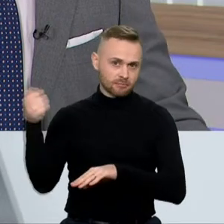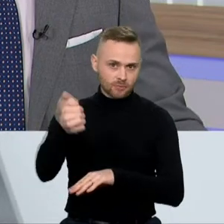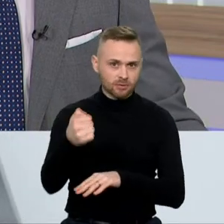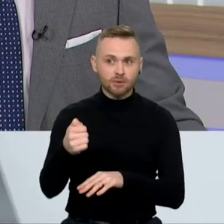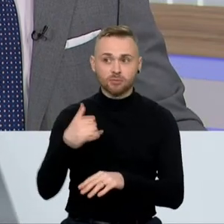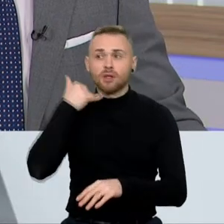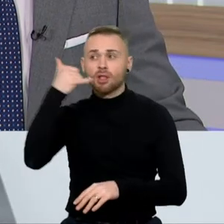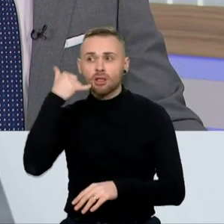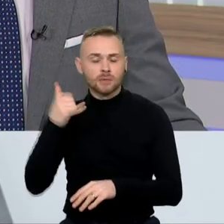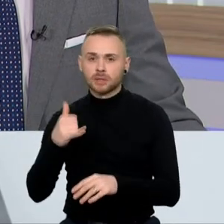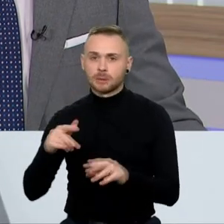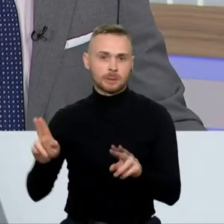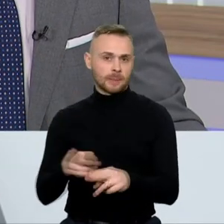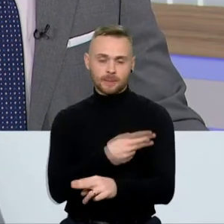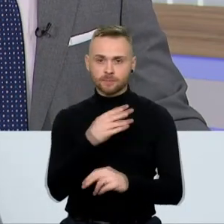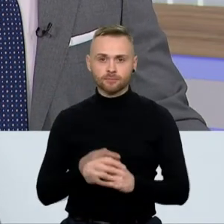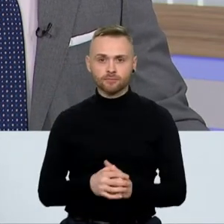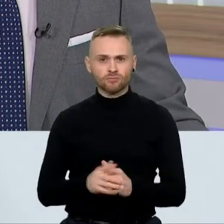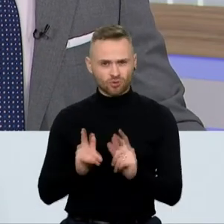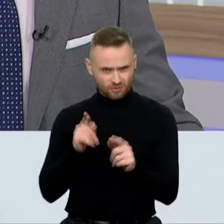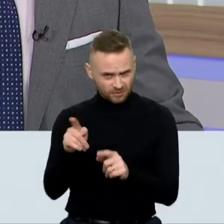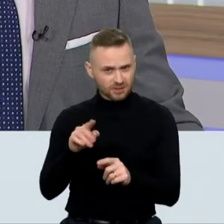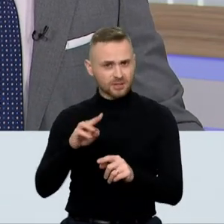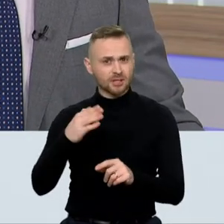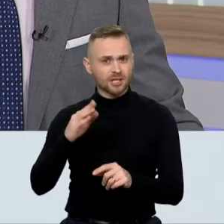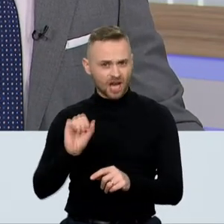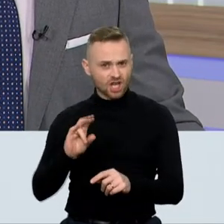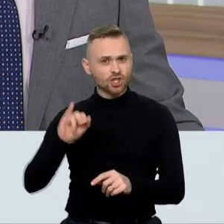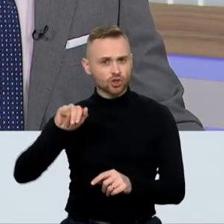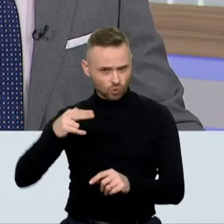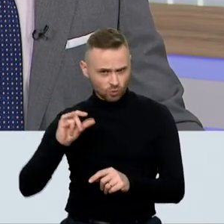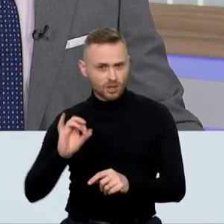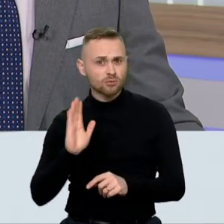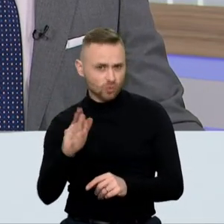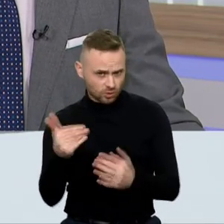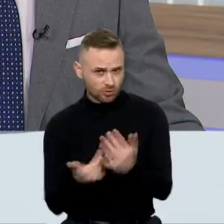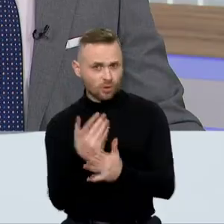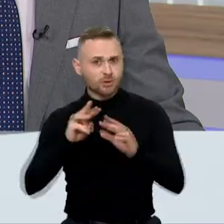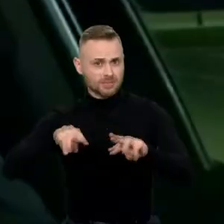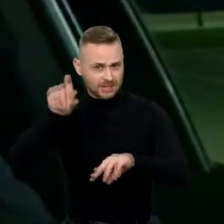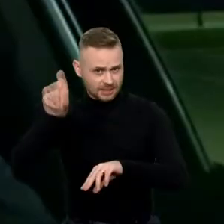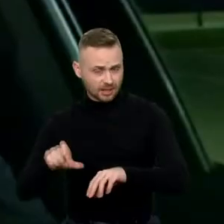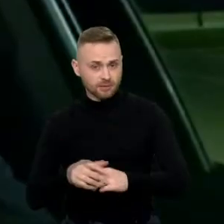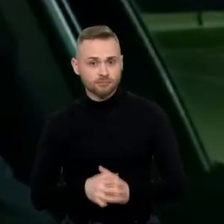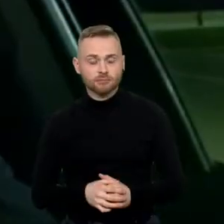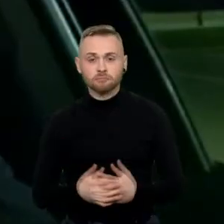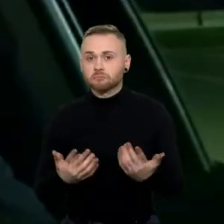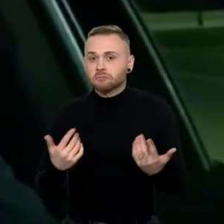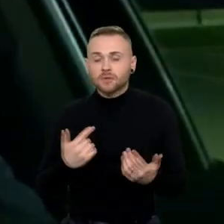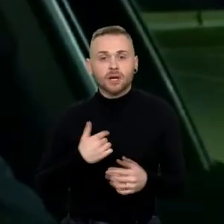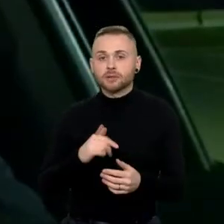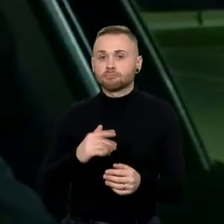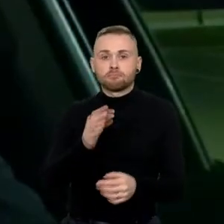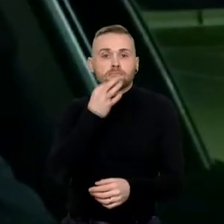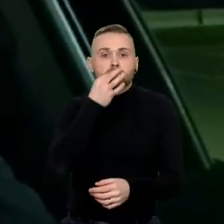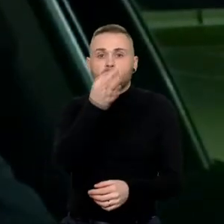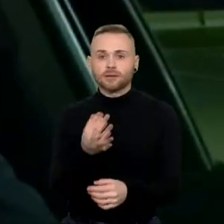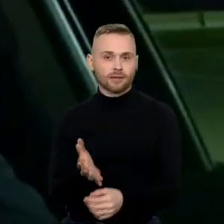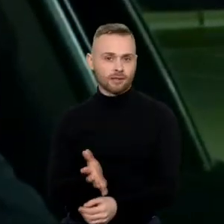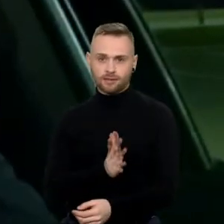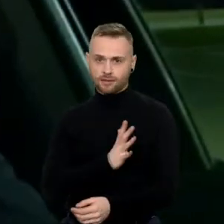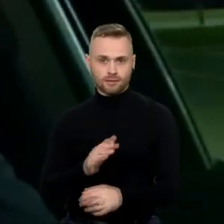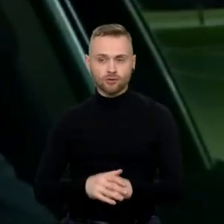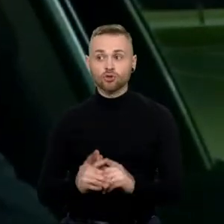pasitraukusą Nušauskojo vietą ateitų Kašiūnas? Na, aš negaliu nieko patvirtinti, kol tai nėra